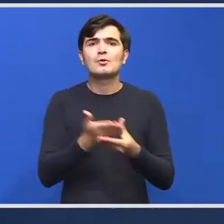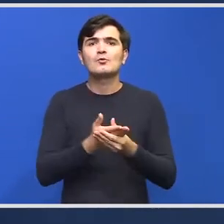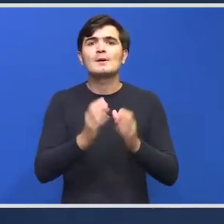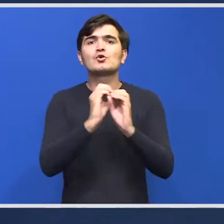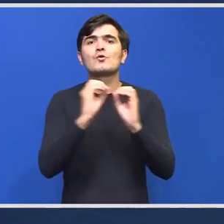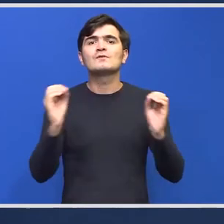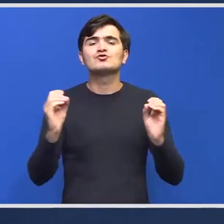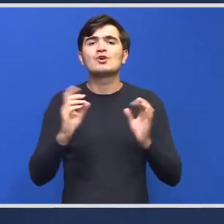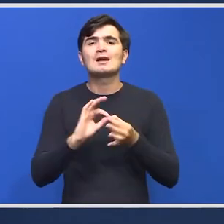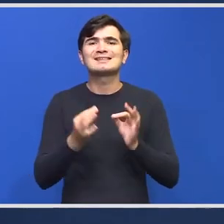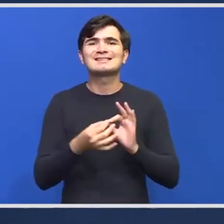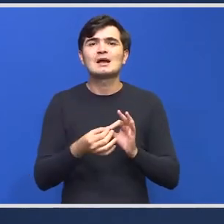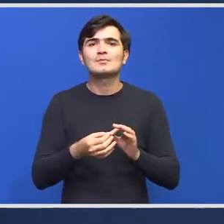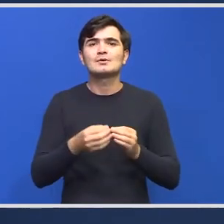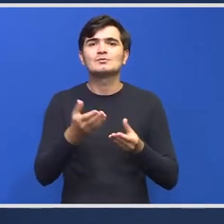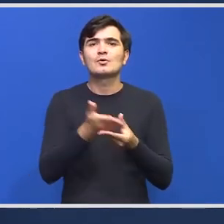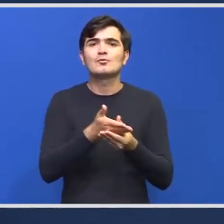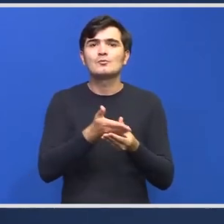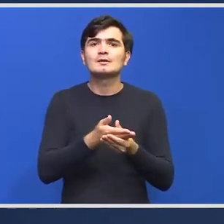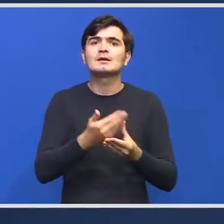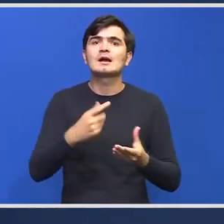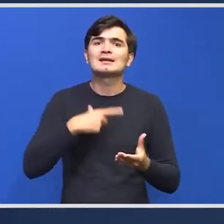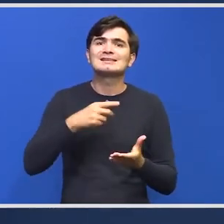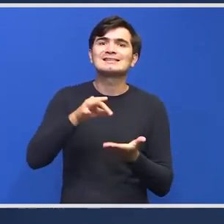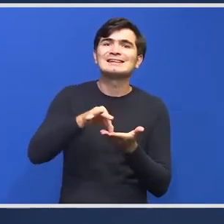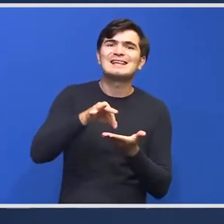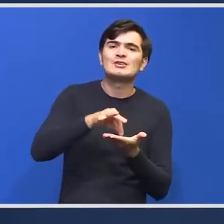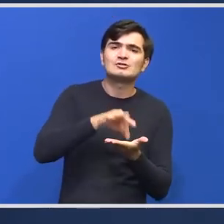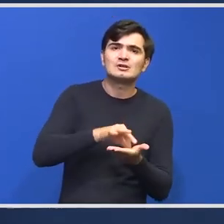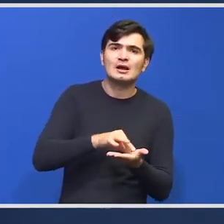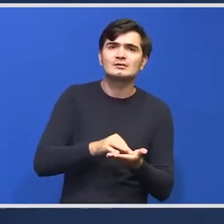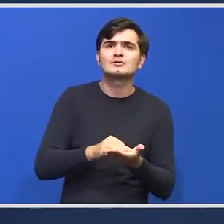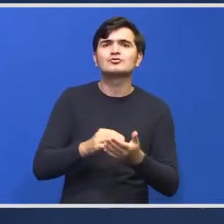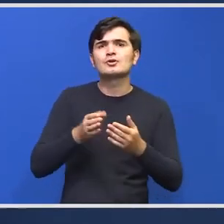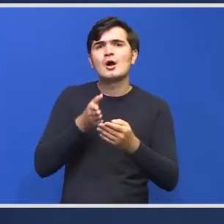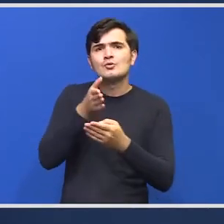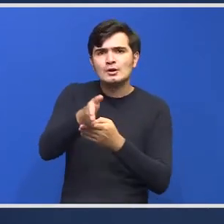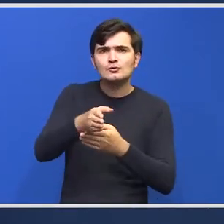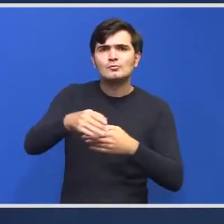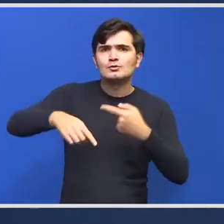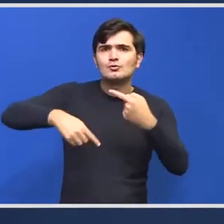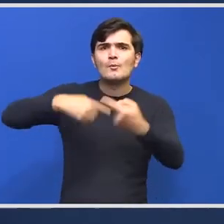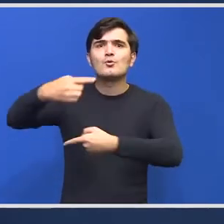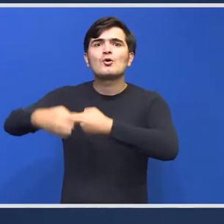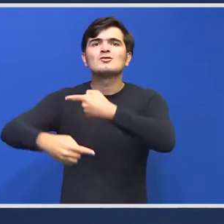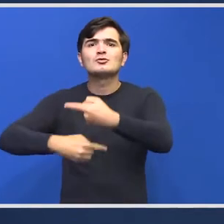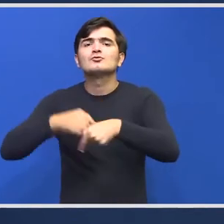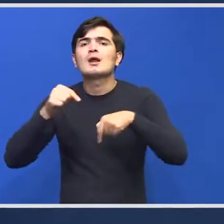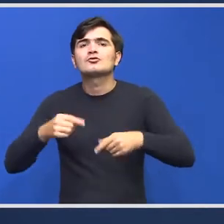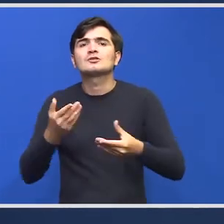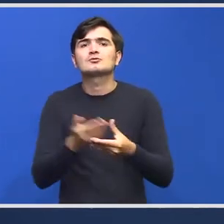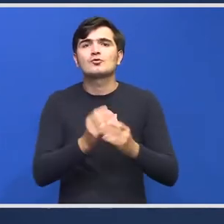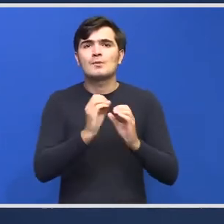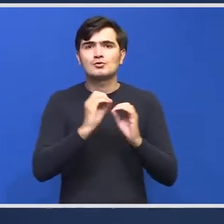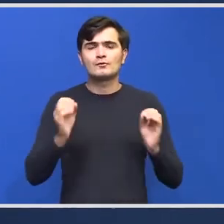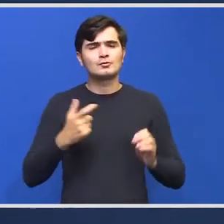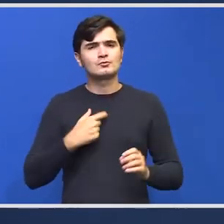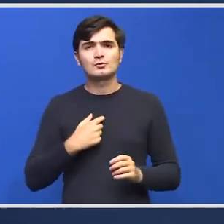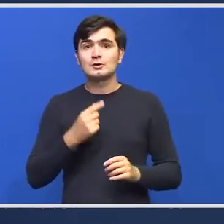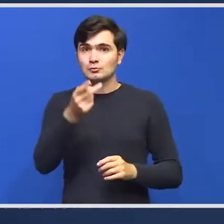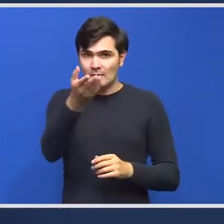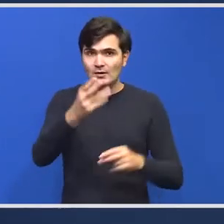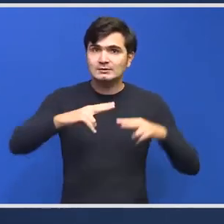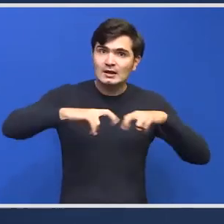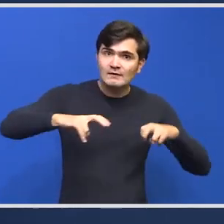vedere, înseamnă documente registrate, documente care au trecut prin o amintă procedură, acestea sunt documente oficiale. Nu pot să... Dar verificat